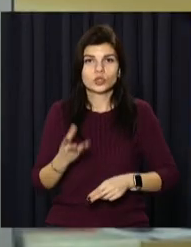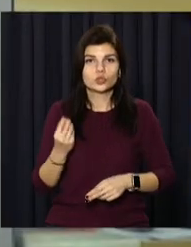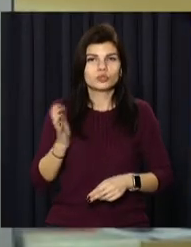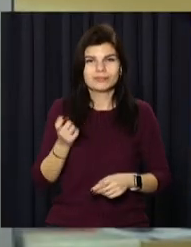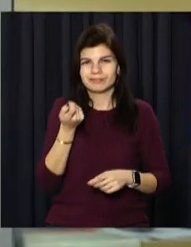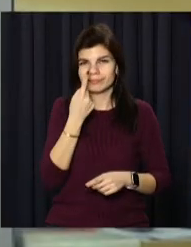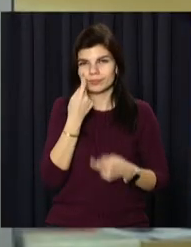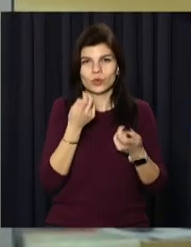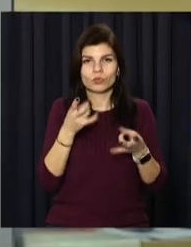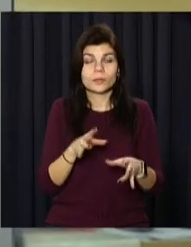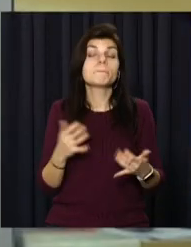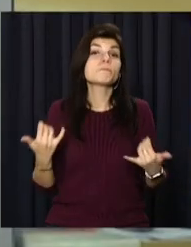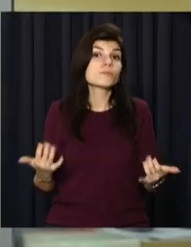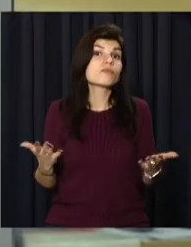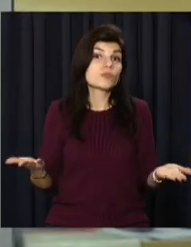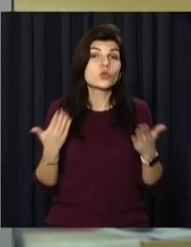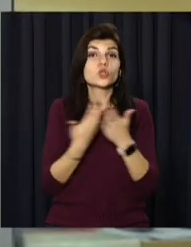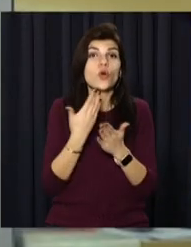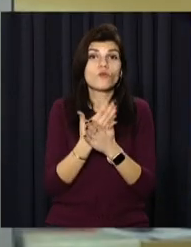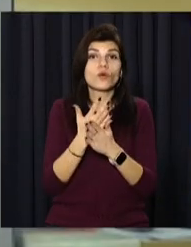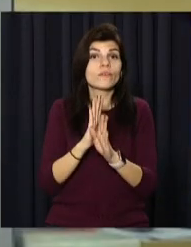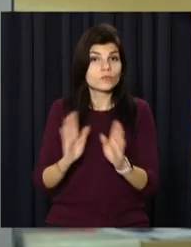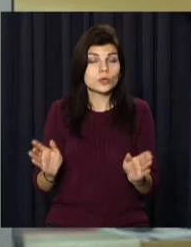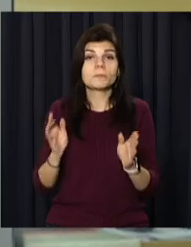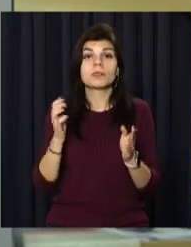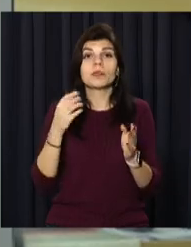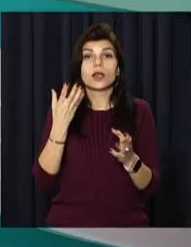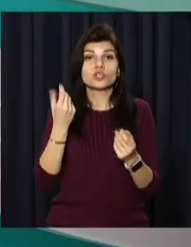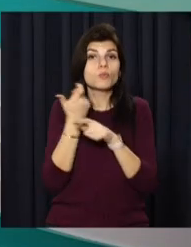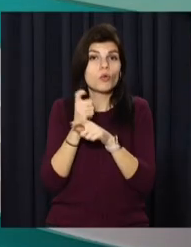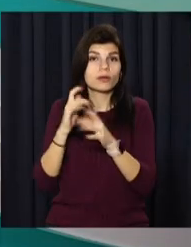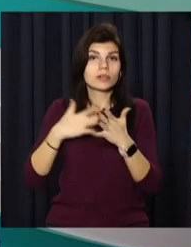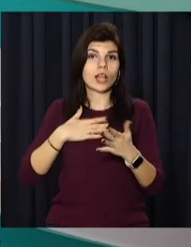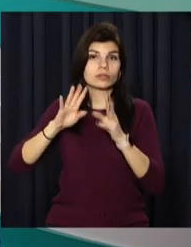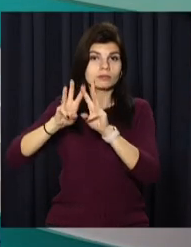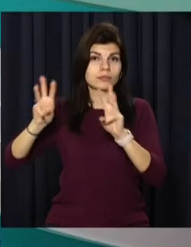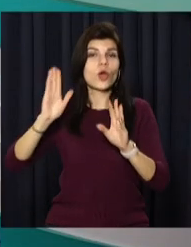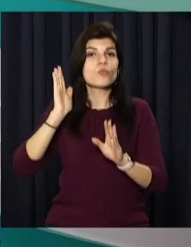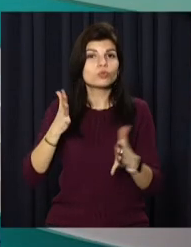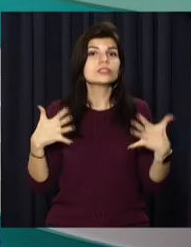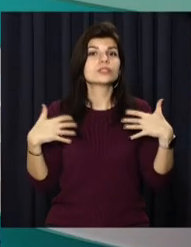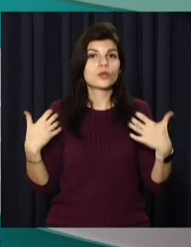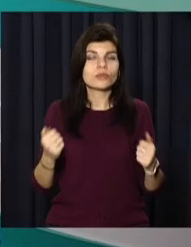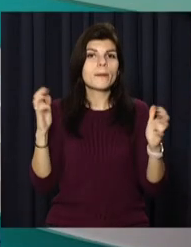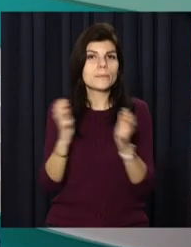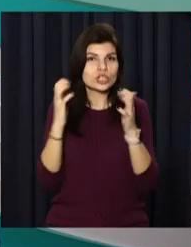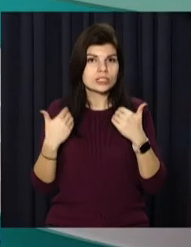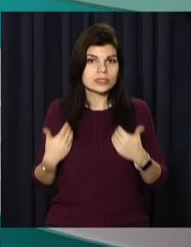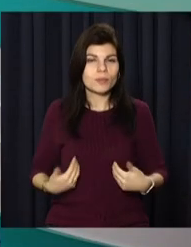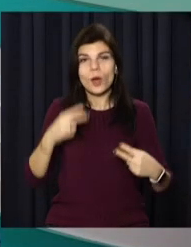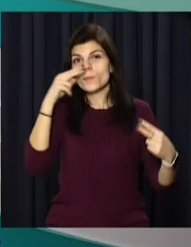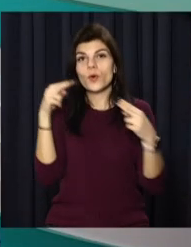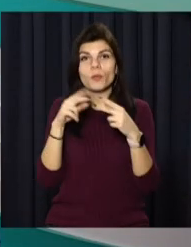На цьому в мене все. Ще більше інформації на нашому сайті. Будьте здорові та бережіть себе.